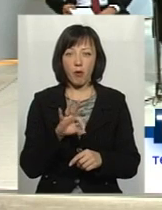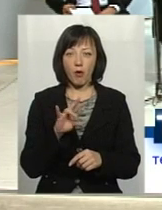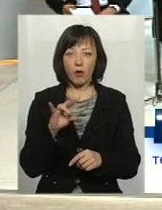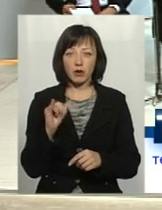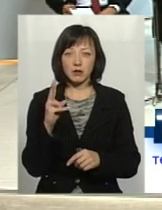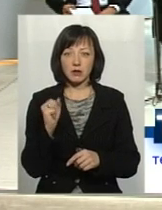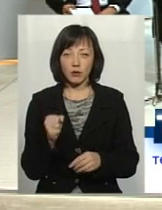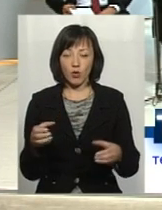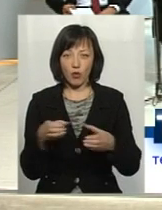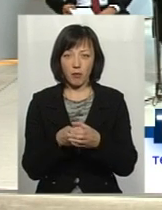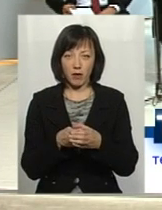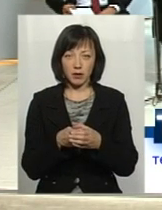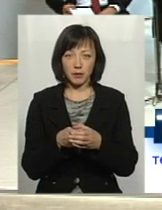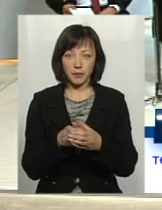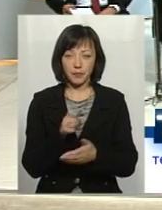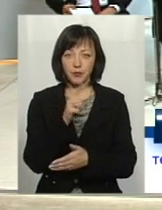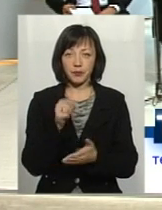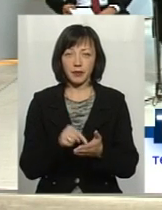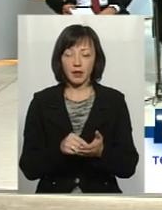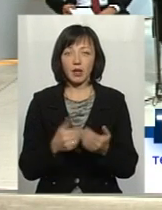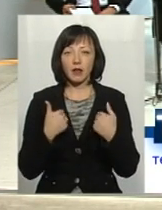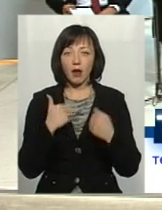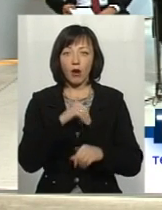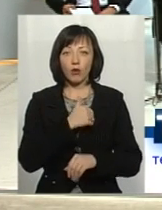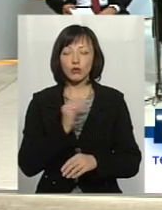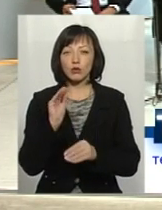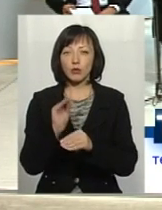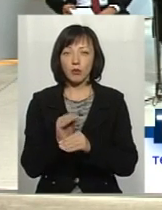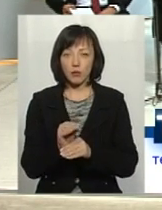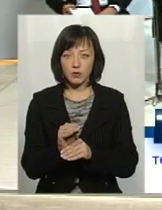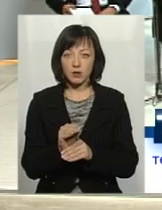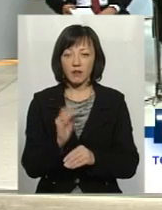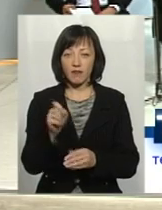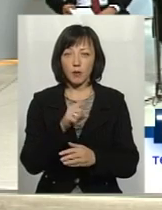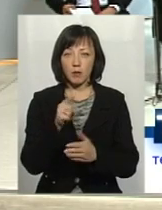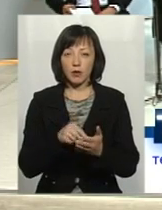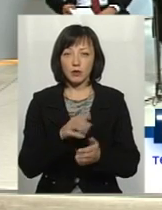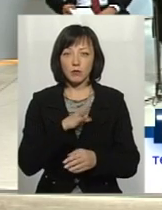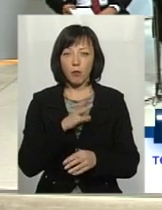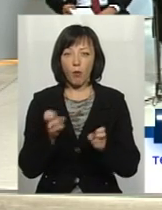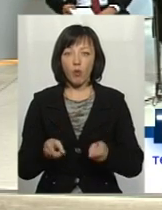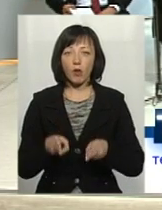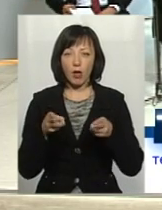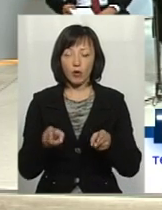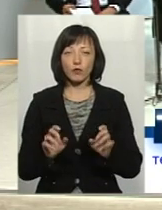громади об'єднані. Я хочу доповнити Алексею, ви задавали питання по головному справу.